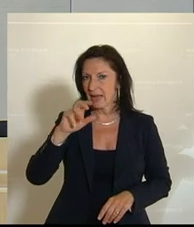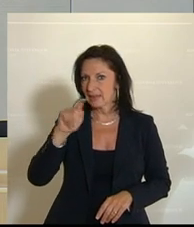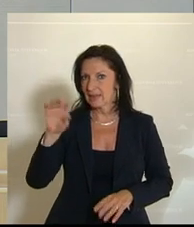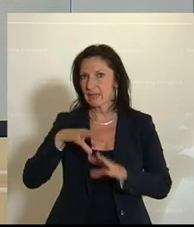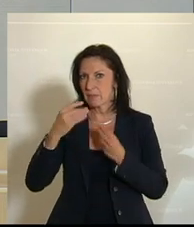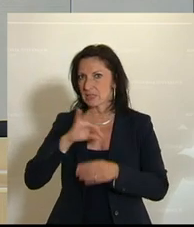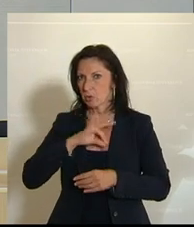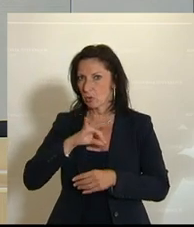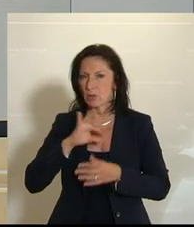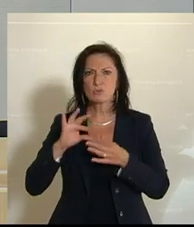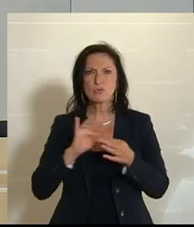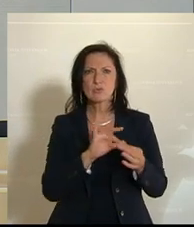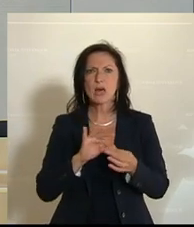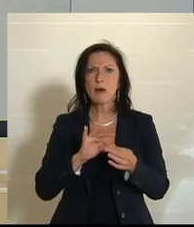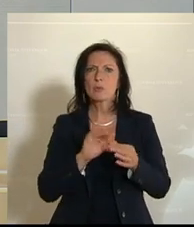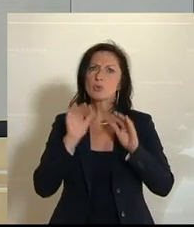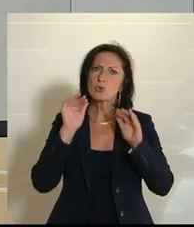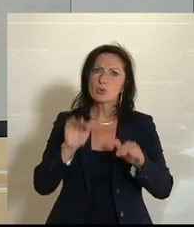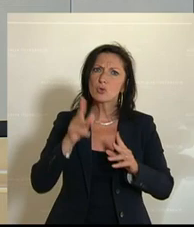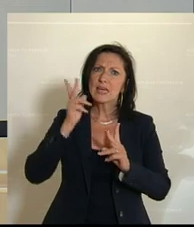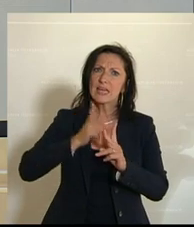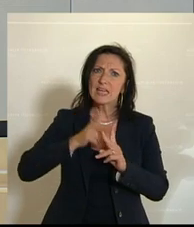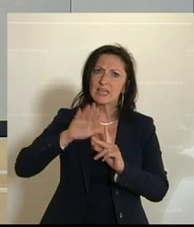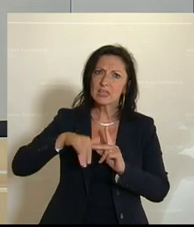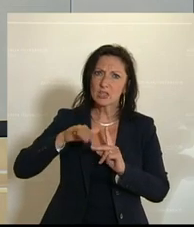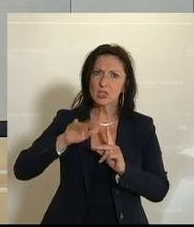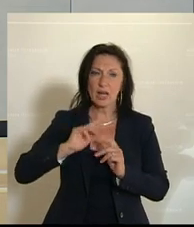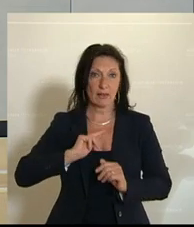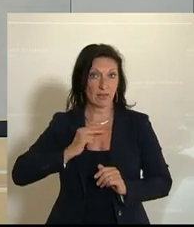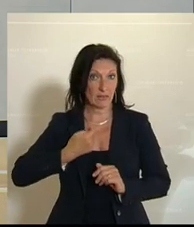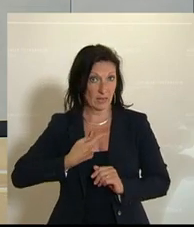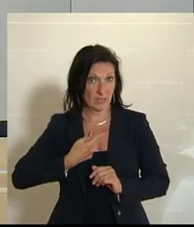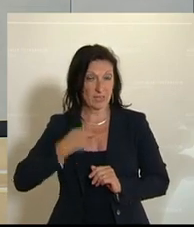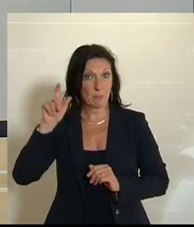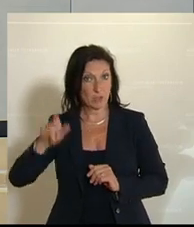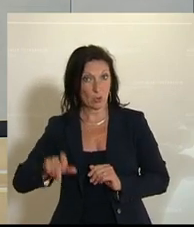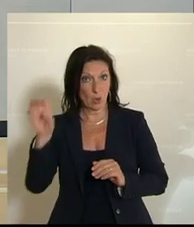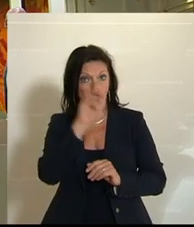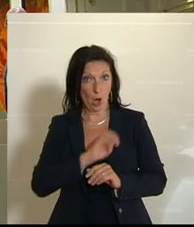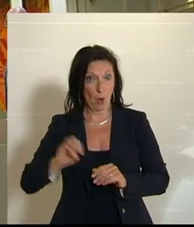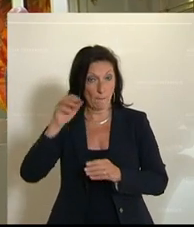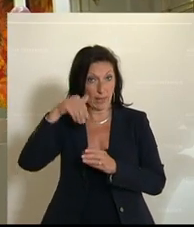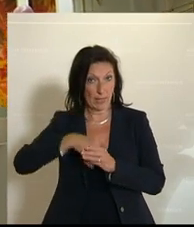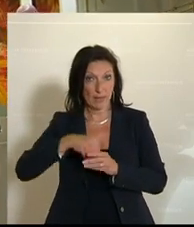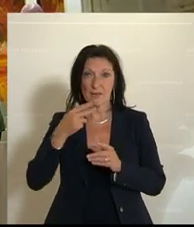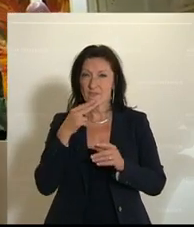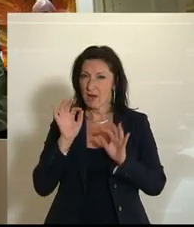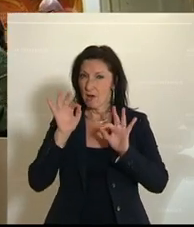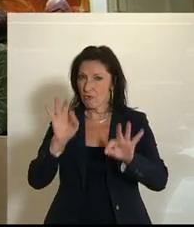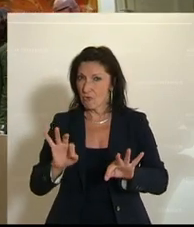betreffend Schutz von intergeschlechtlichen und Transpersonen in Europa. Wer spricht sich für diesen